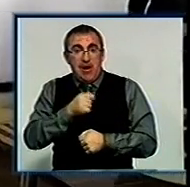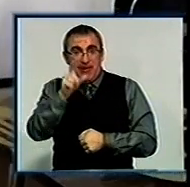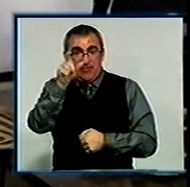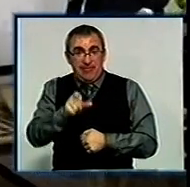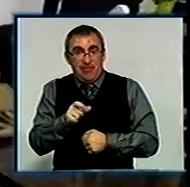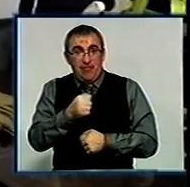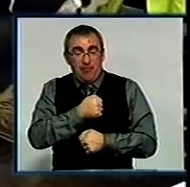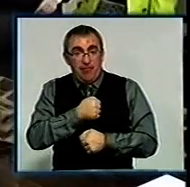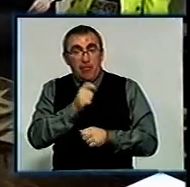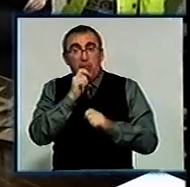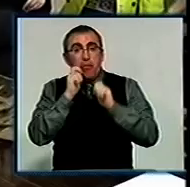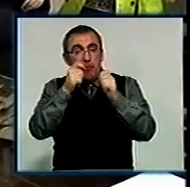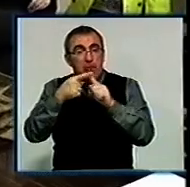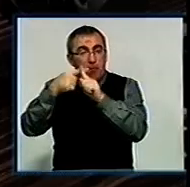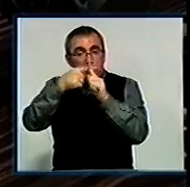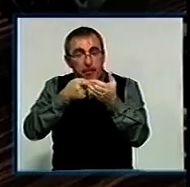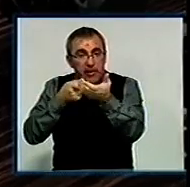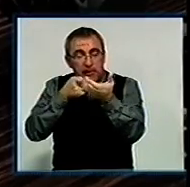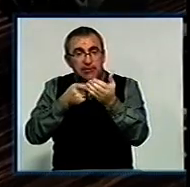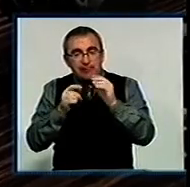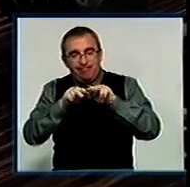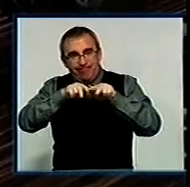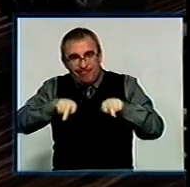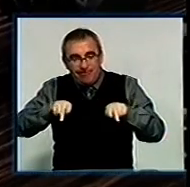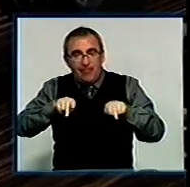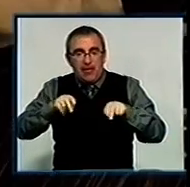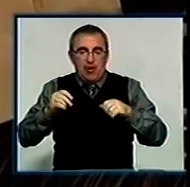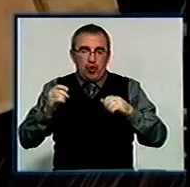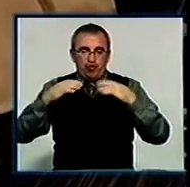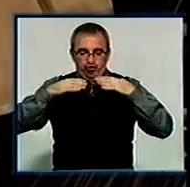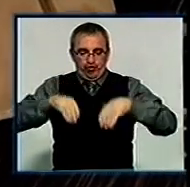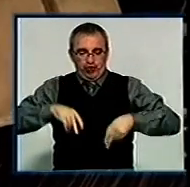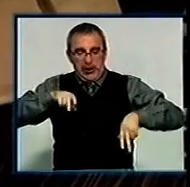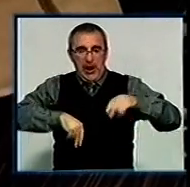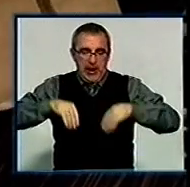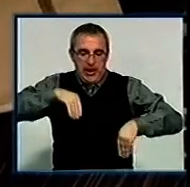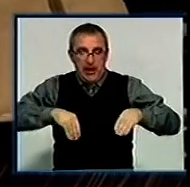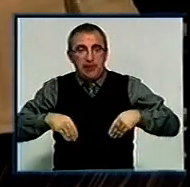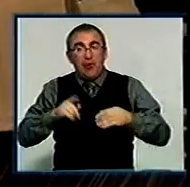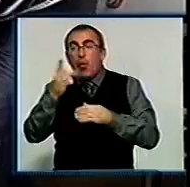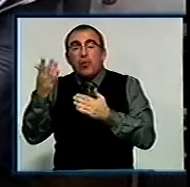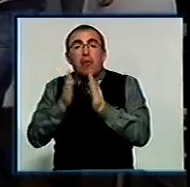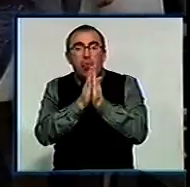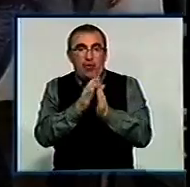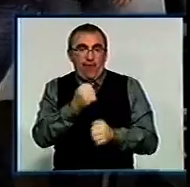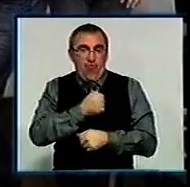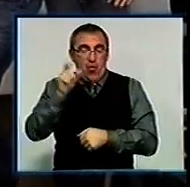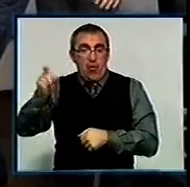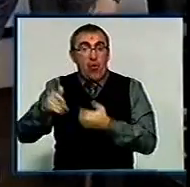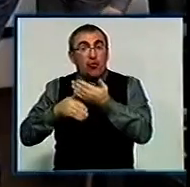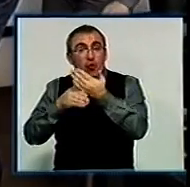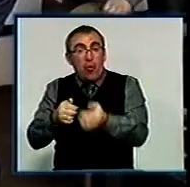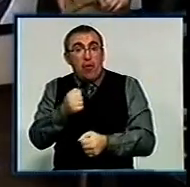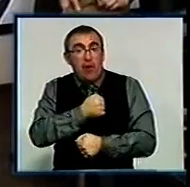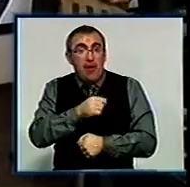спецпризначення вручили приціл, підставку для нього, розвантажувальні жилети і багато інших речей, про які просили вояки. Аби допомогти армії,